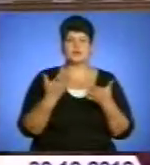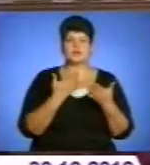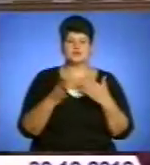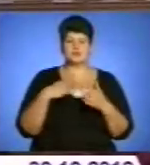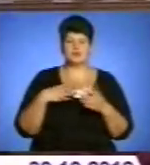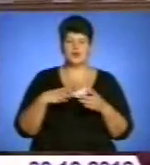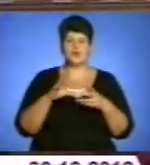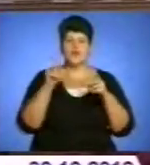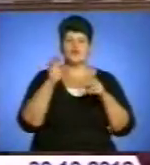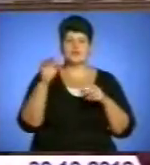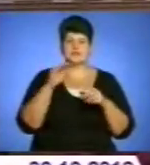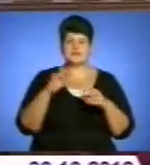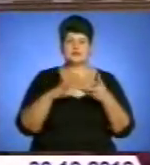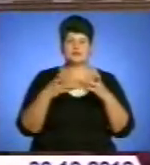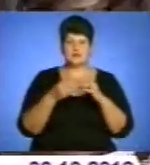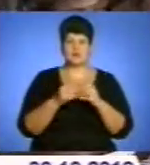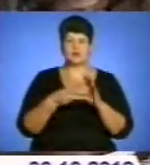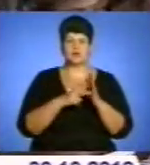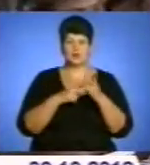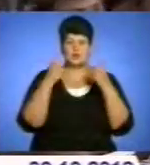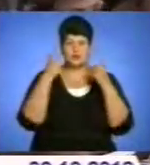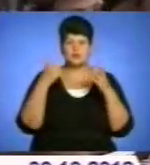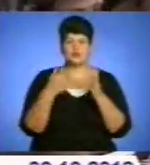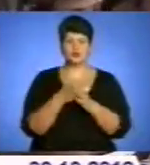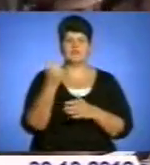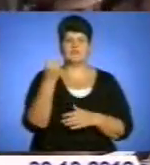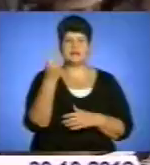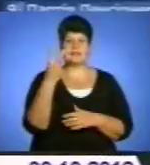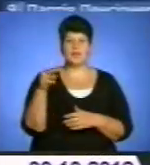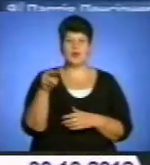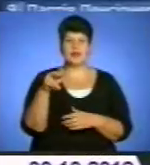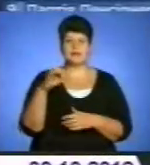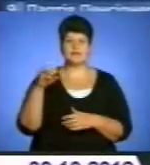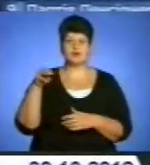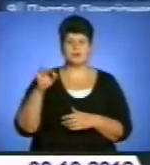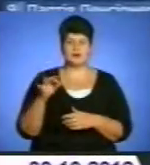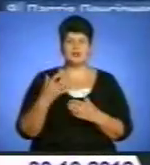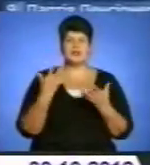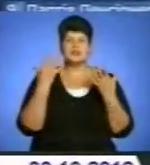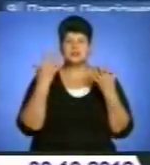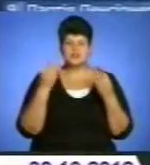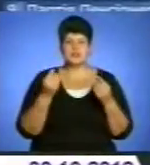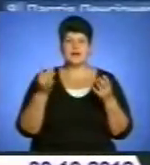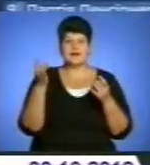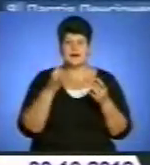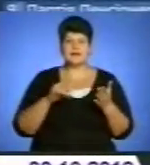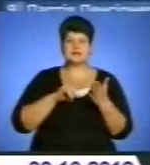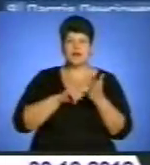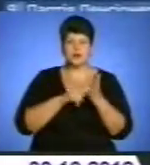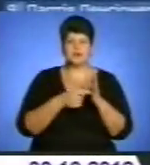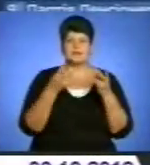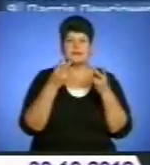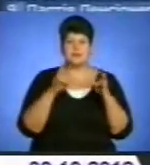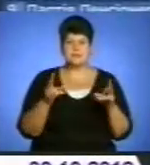Офіційні ж результати виборів комісія планує оголосити до 12 листопада. Я ще раз наголошую, не треба